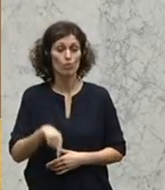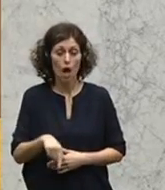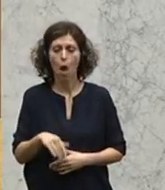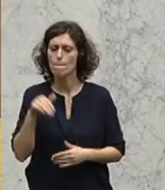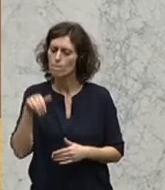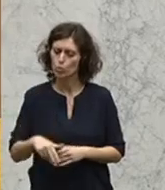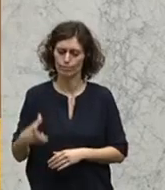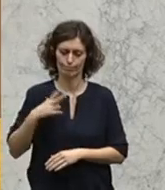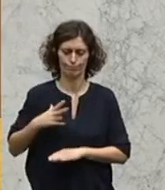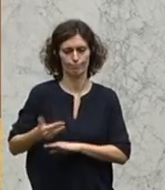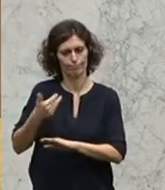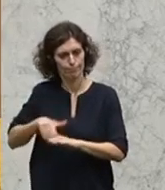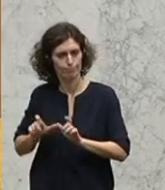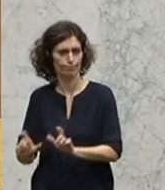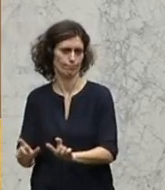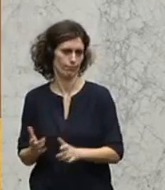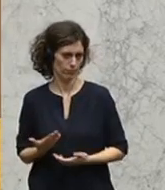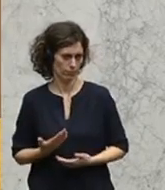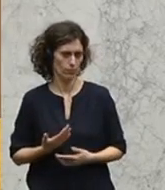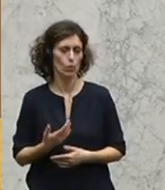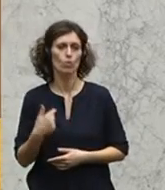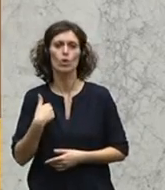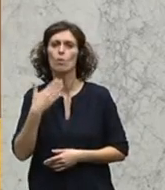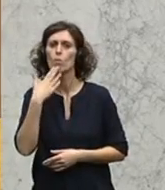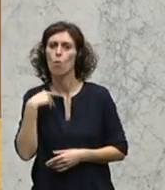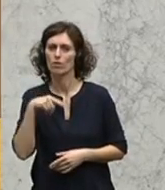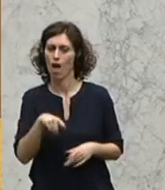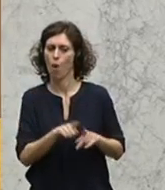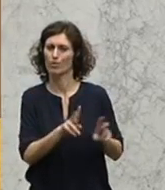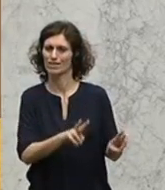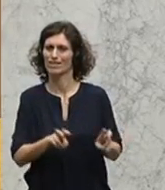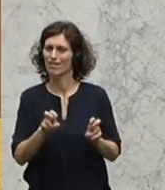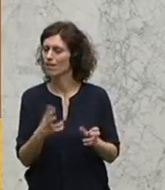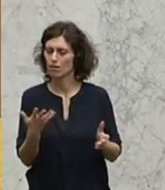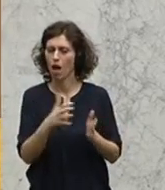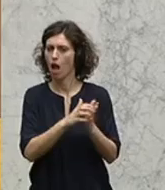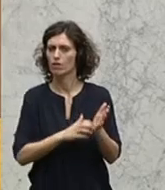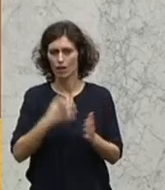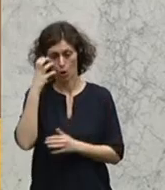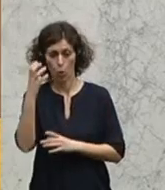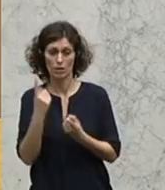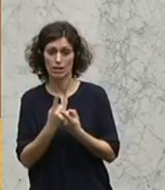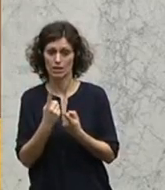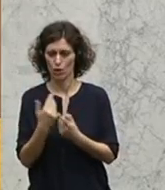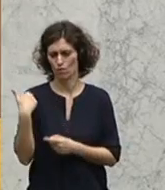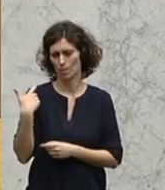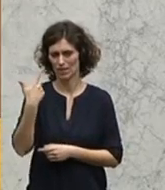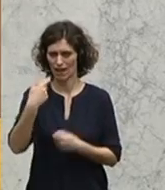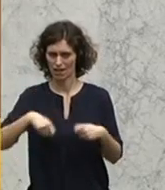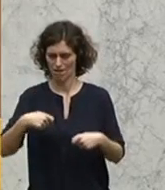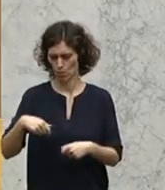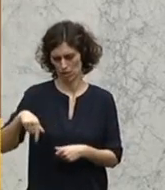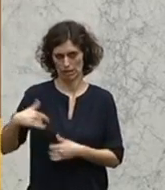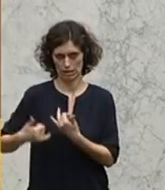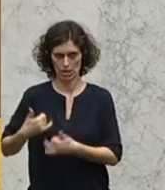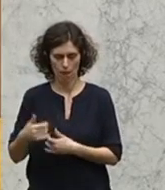rechtzeitig entgegengewirkt werden. Und ich möchte hier aus zitieren aus einem Artikel aus der Kronenzeitung vom 2. Februar dieses